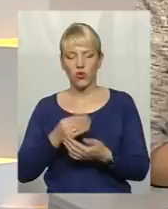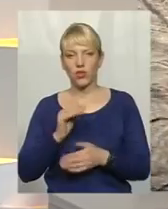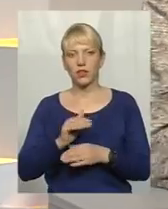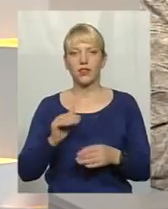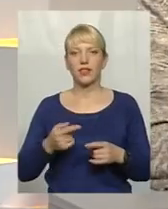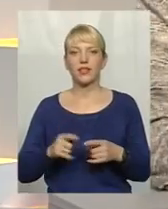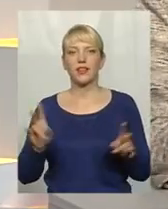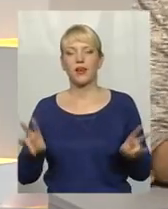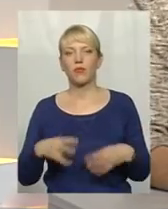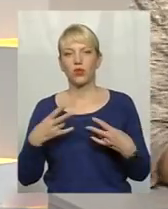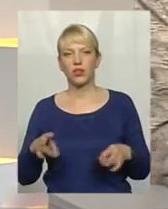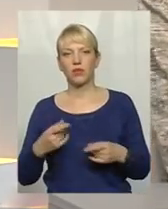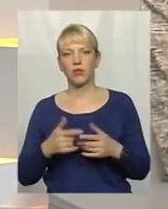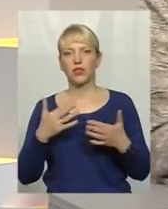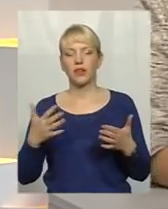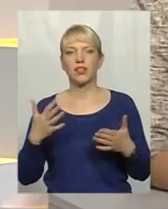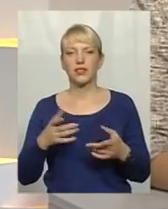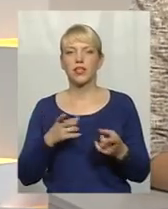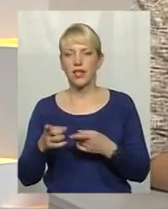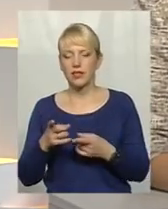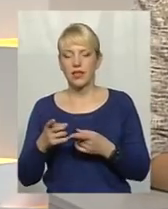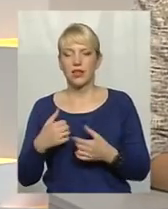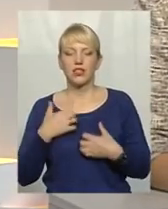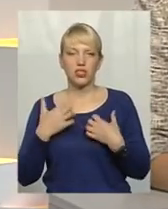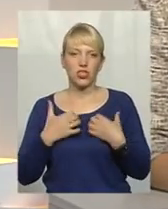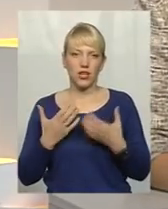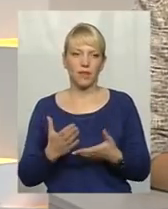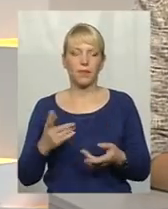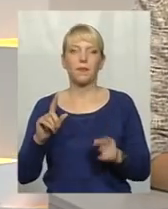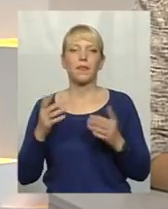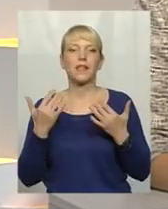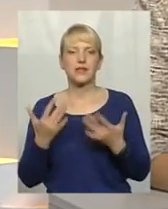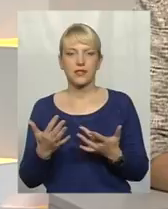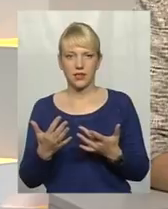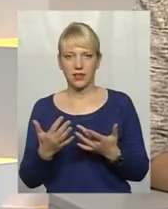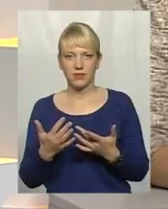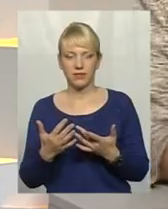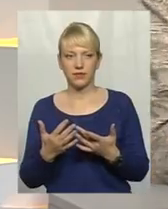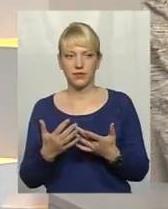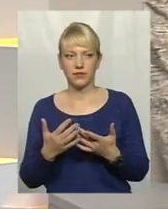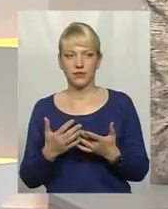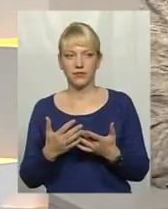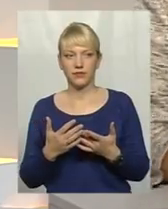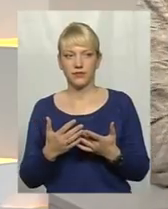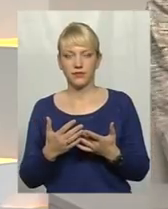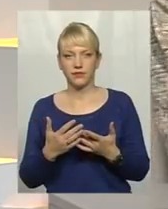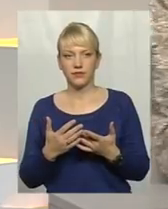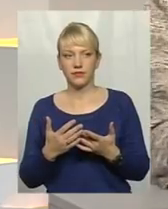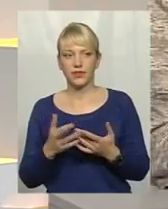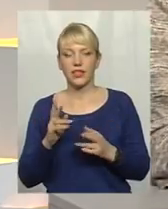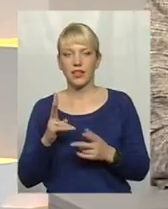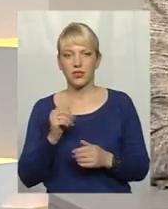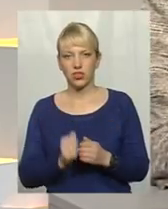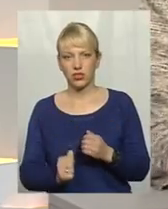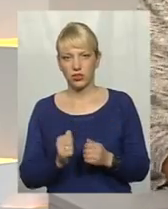це не потрібно, там різні застереження. Наскільки, як